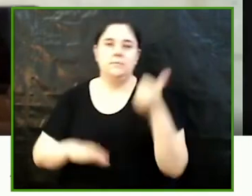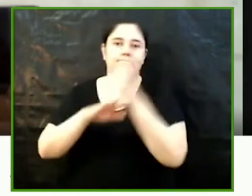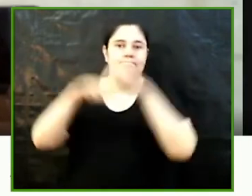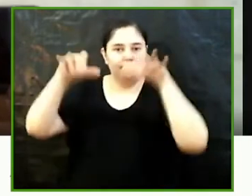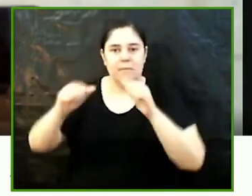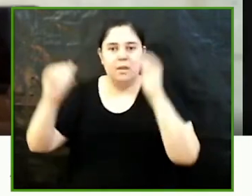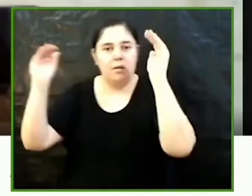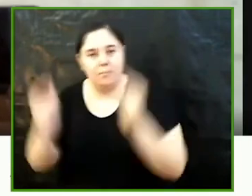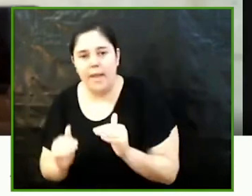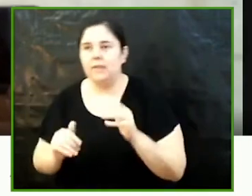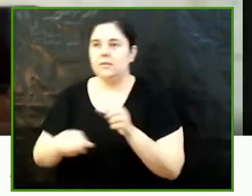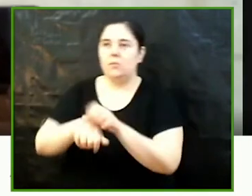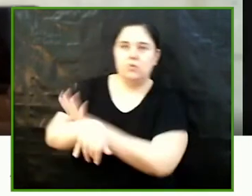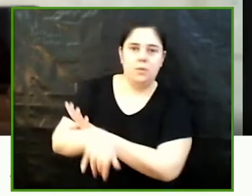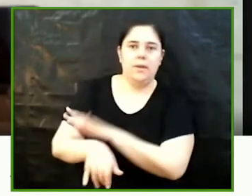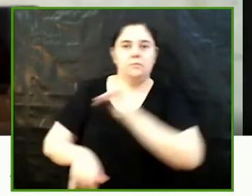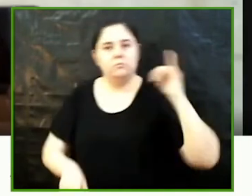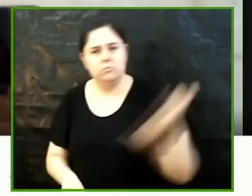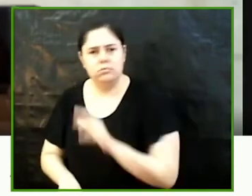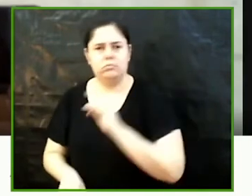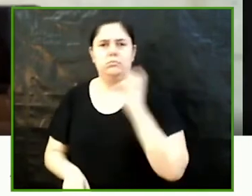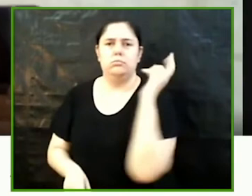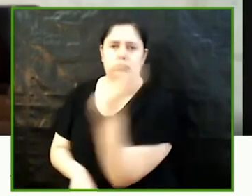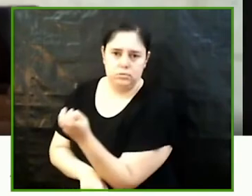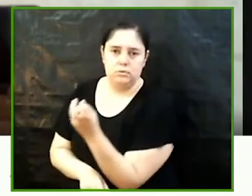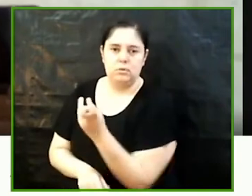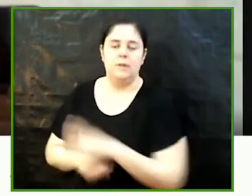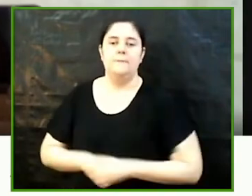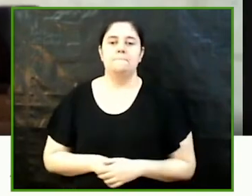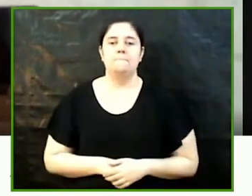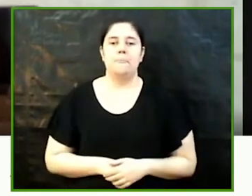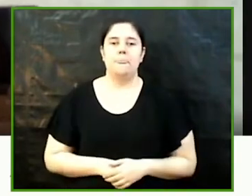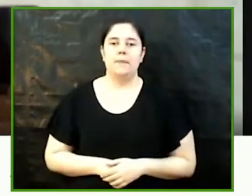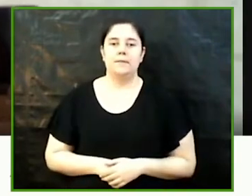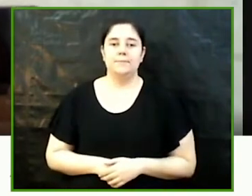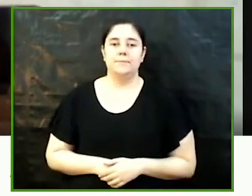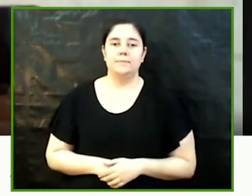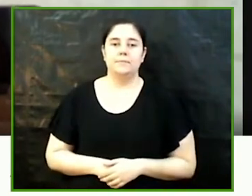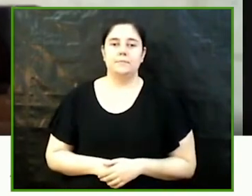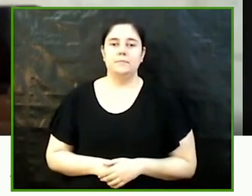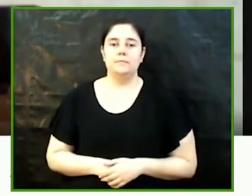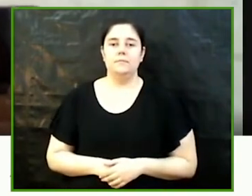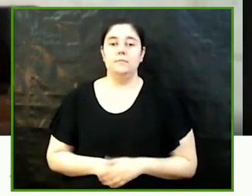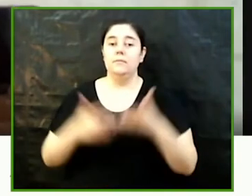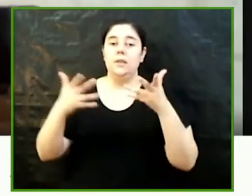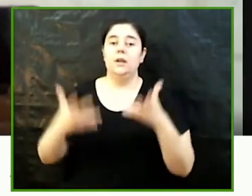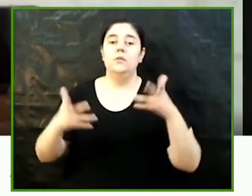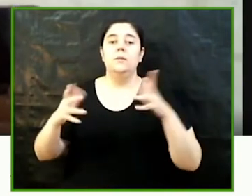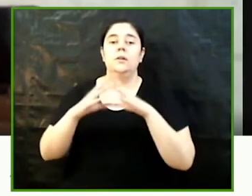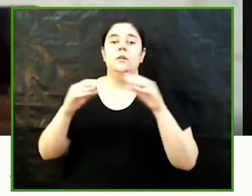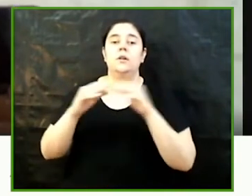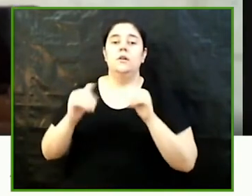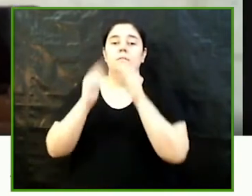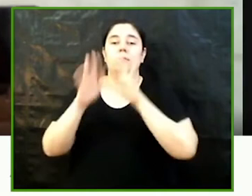ells esgotament emocional del qual hi ha diversos articles molt interessants actualment a la facultat de veterinària el 82